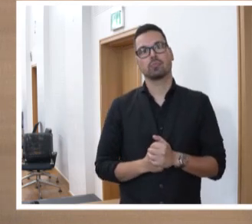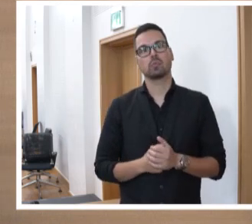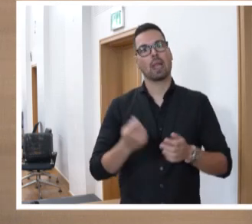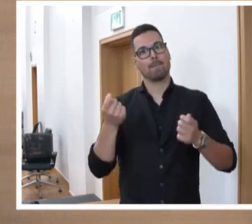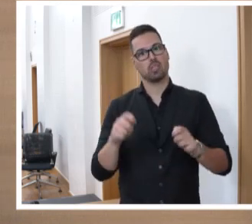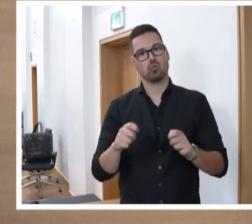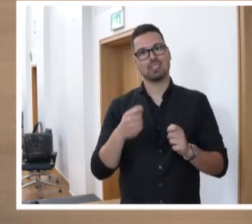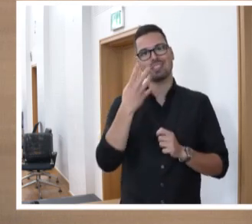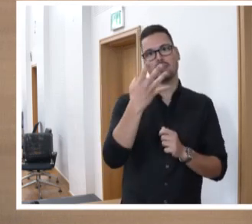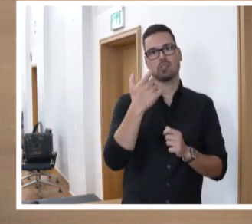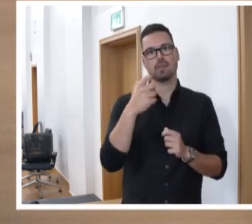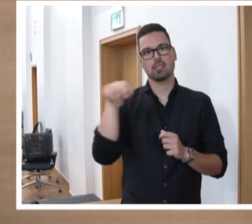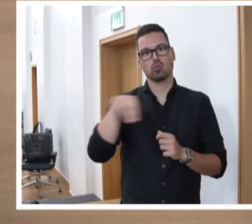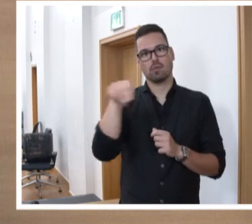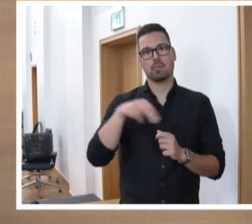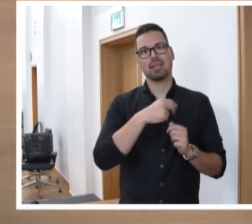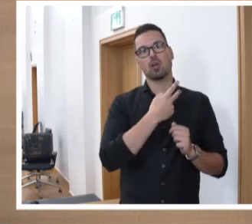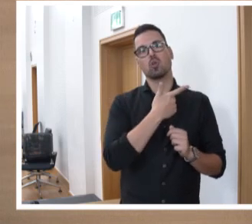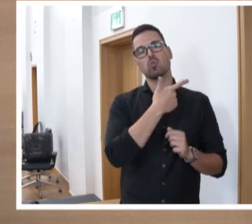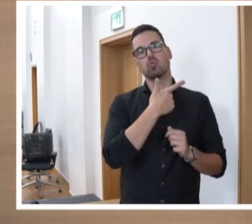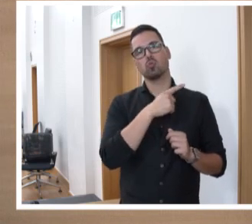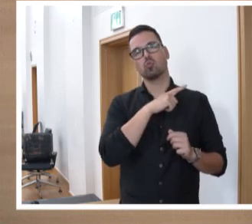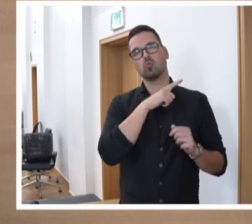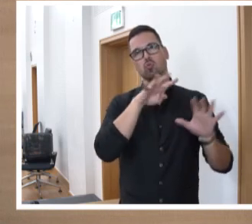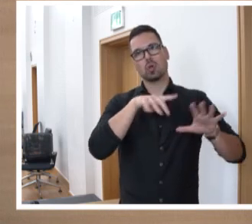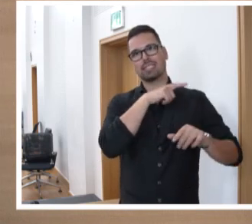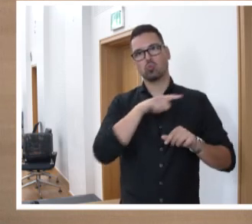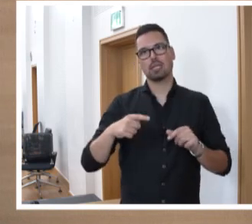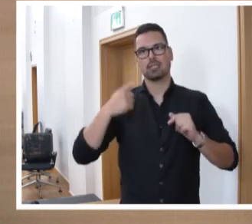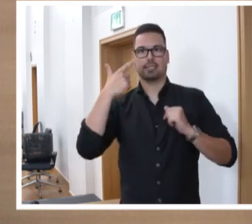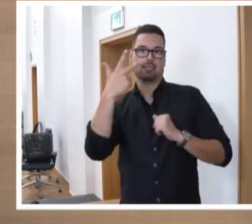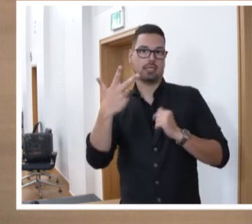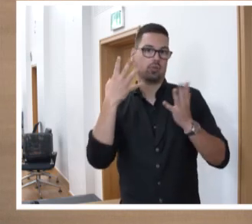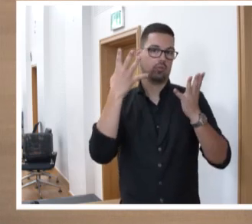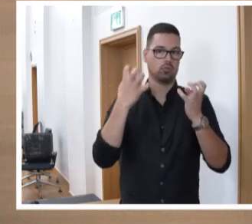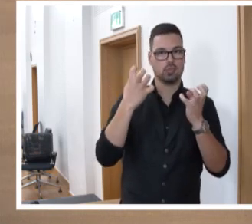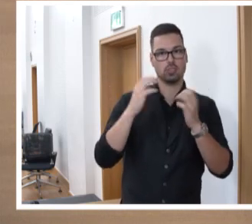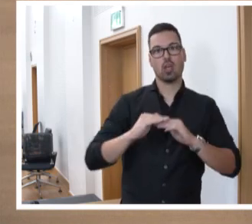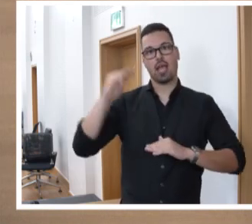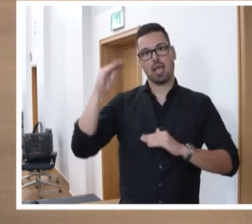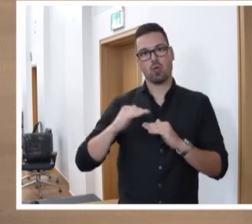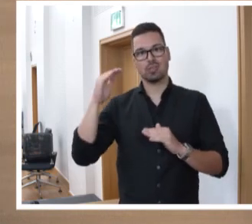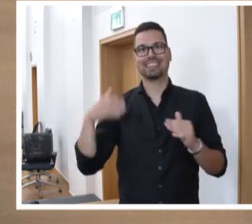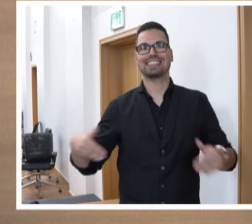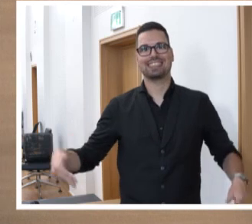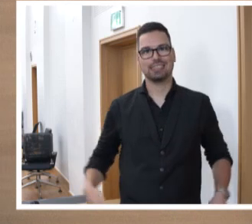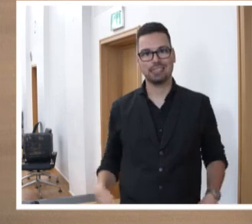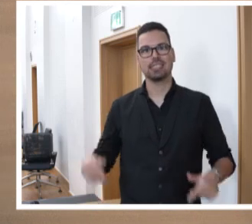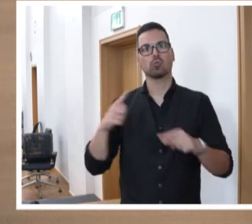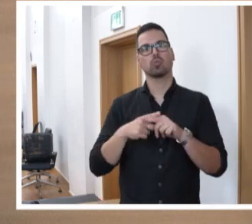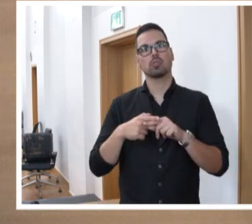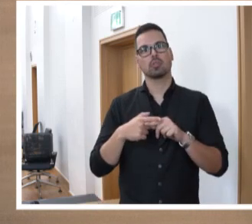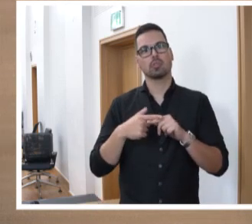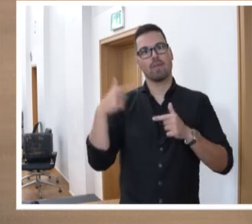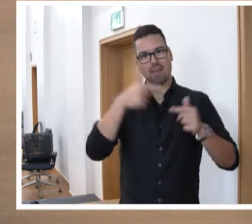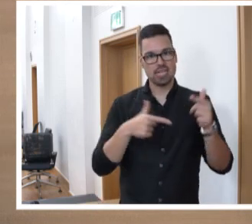Beschluss am 24. November 1993 wurde festgelegt, Erhöhungen der Dienst- und Versorgungsbezüge der